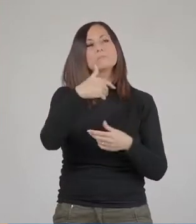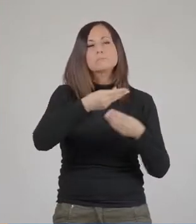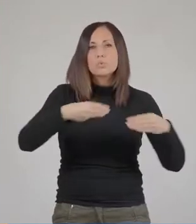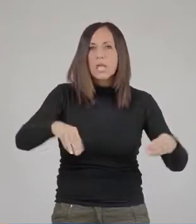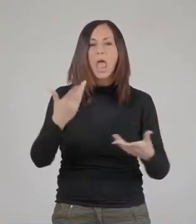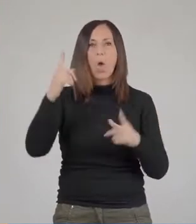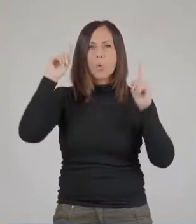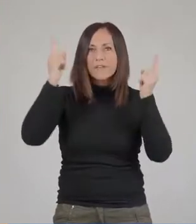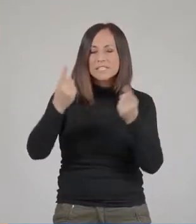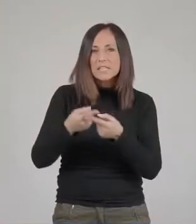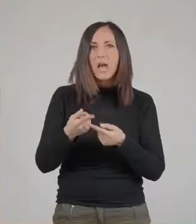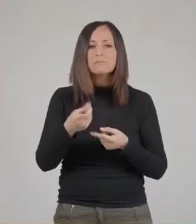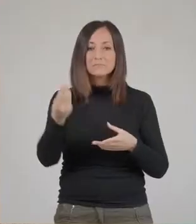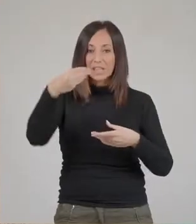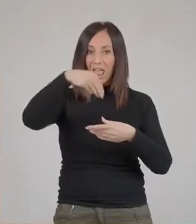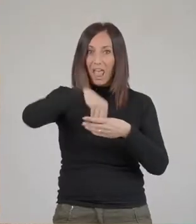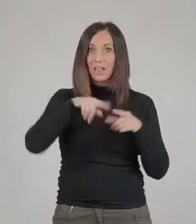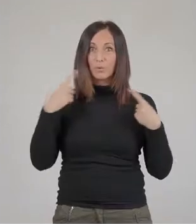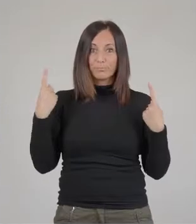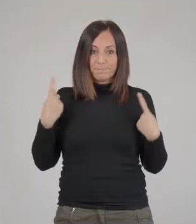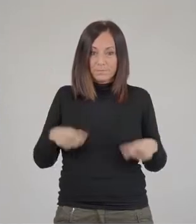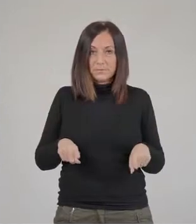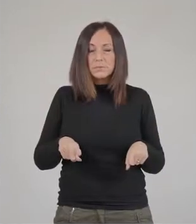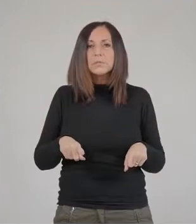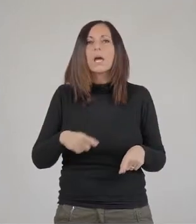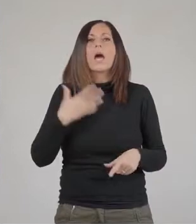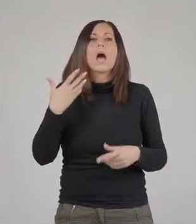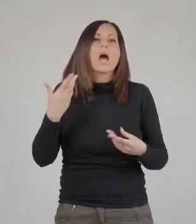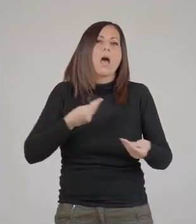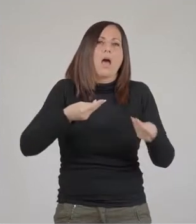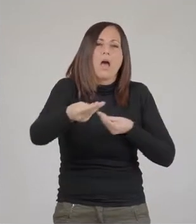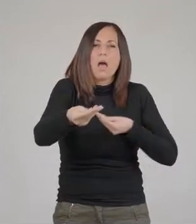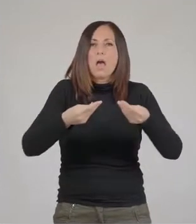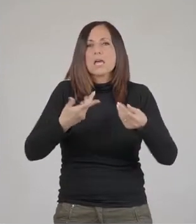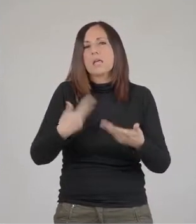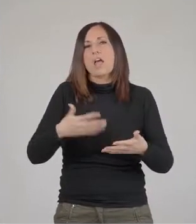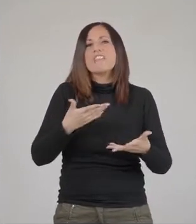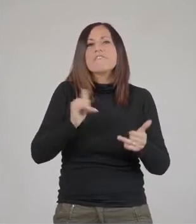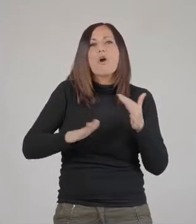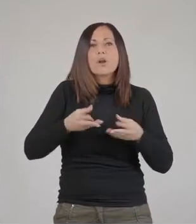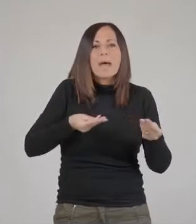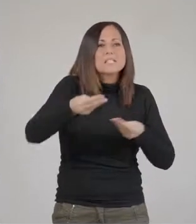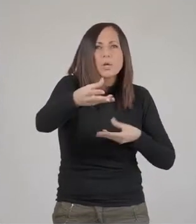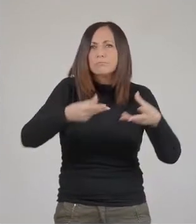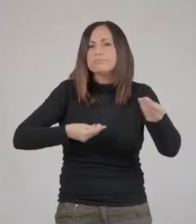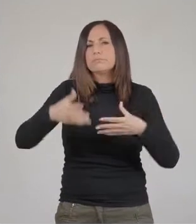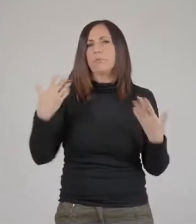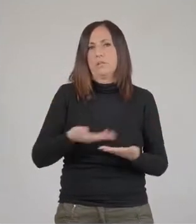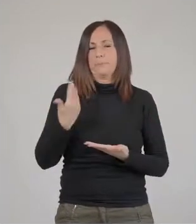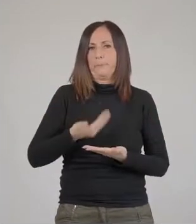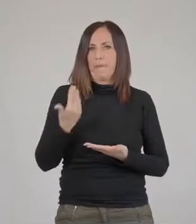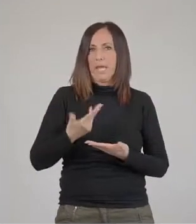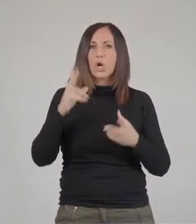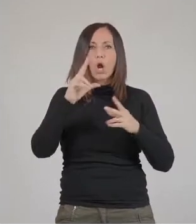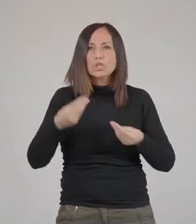ricerca, altri musei, università. All'interno di questo contesto sono frequenti gli scambi di informazione, conoscenze